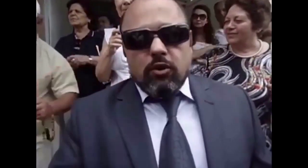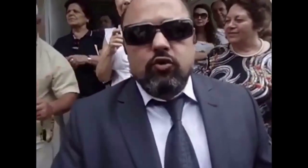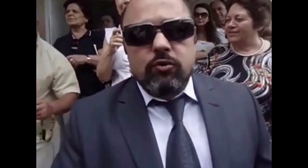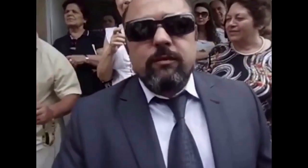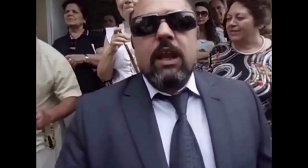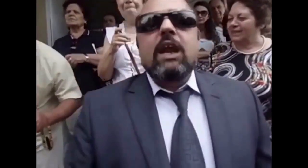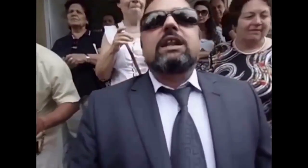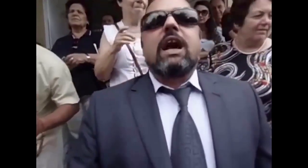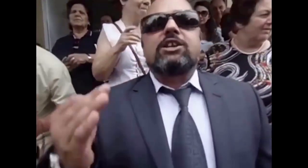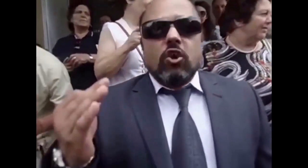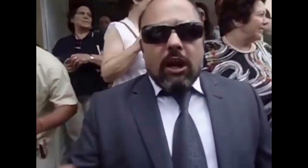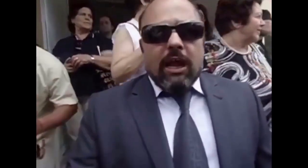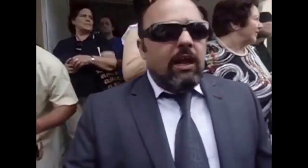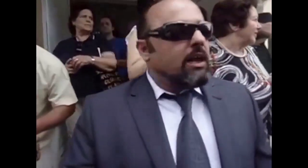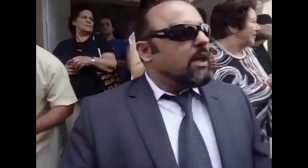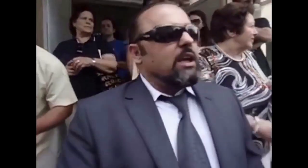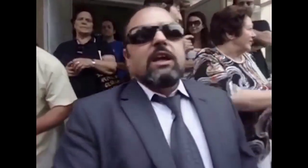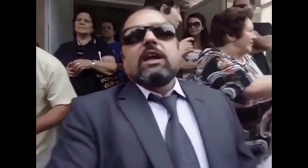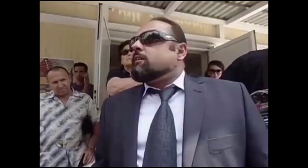λεφτά στους κομβαλιασμούς